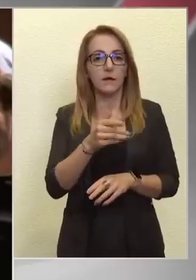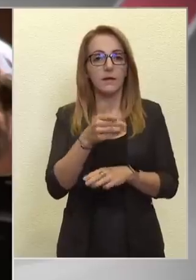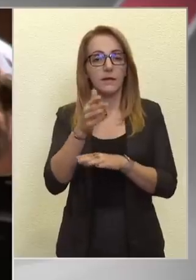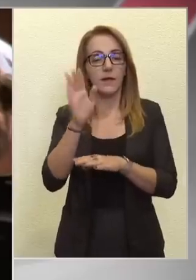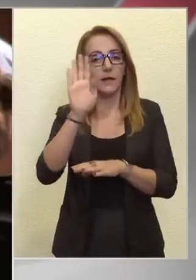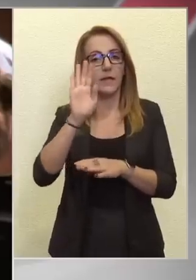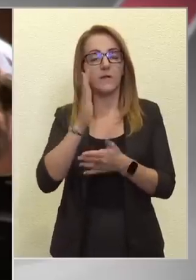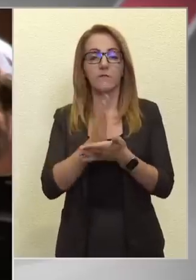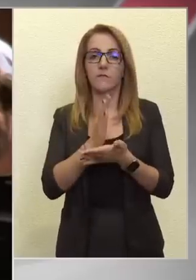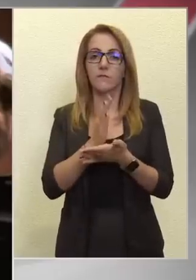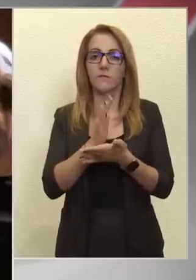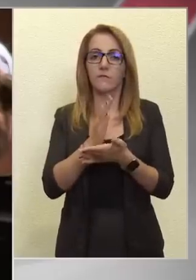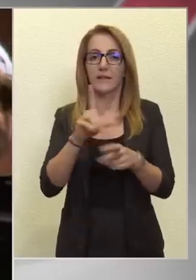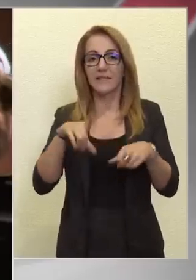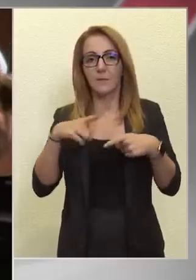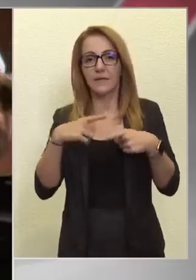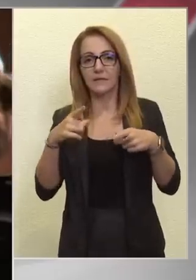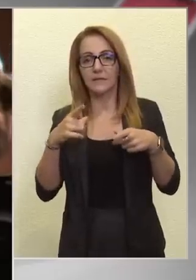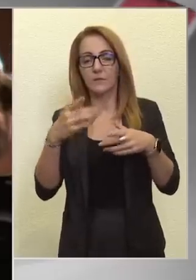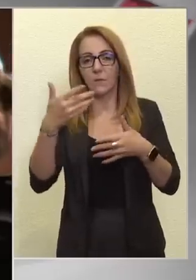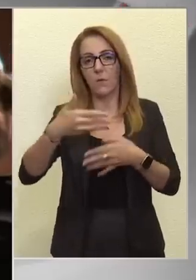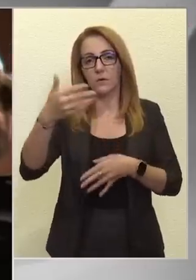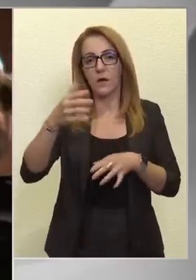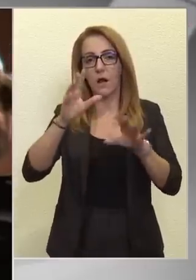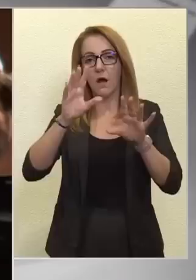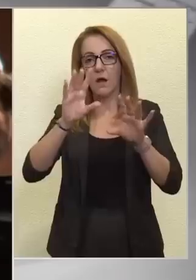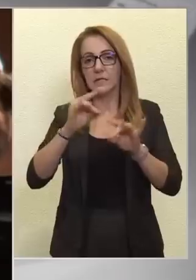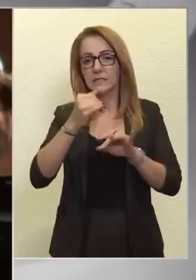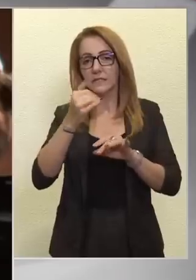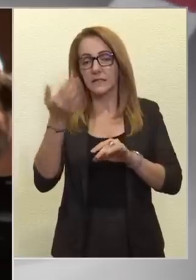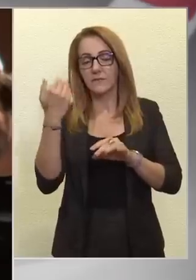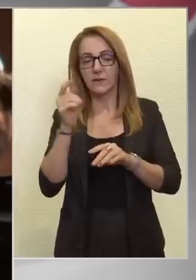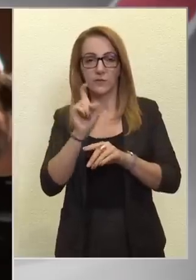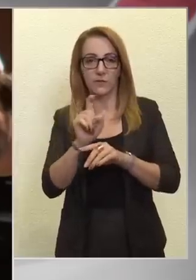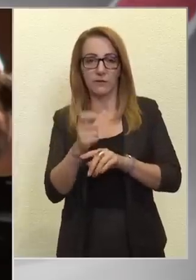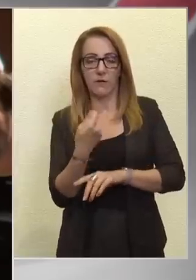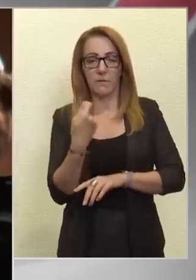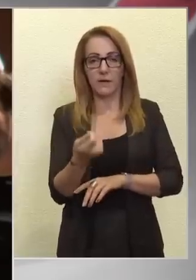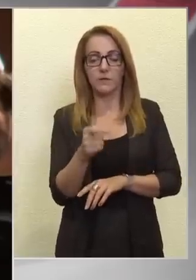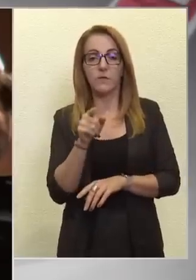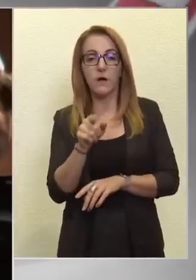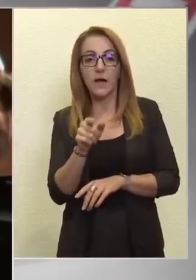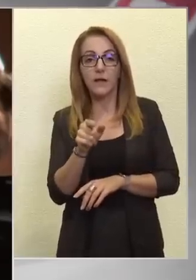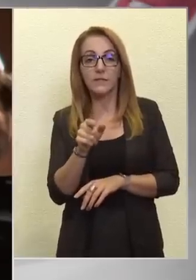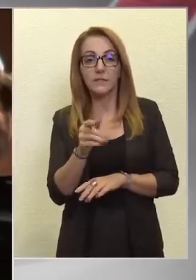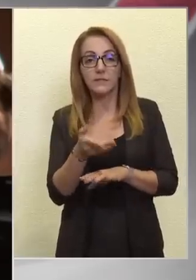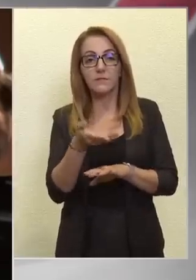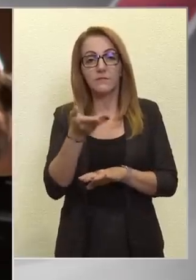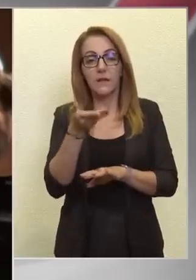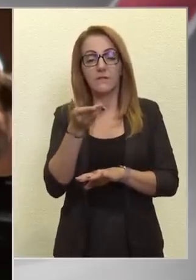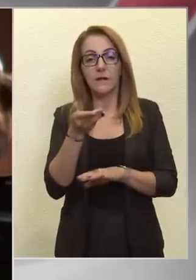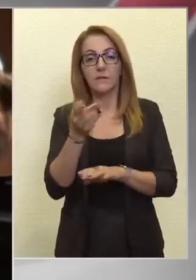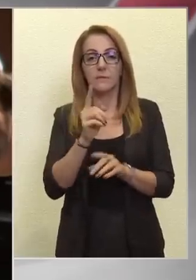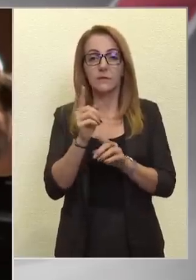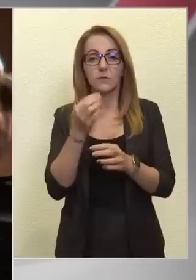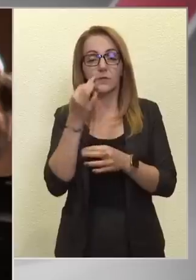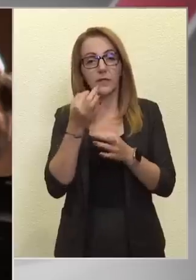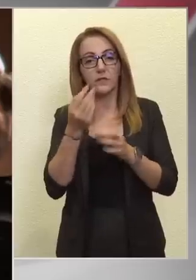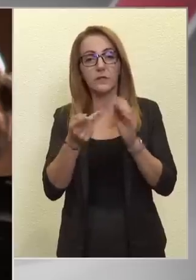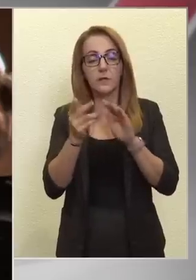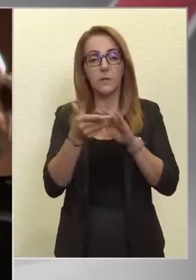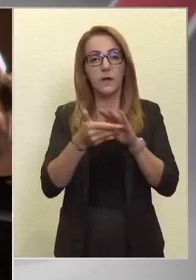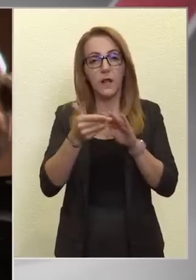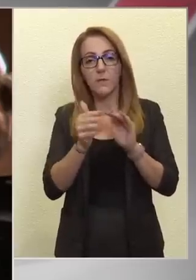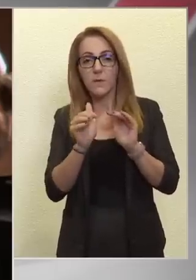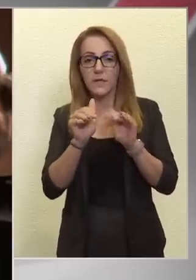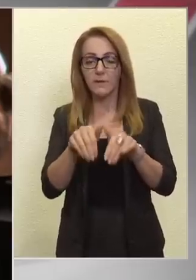egy nem létező oldalra vezet, egy tíz éves link van ott megadva, akkor ez felvet bizonyos kérdéseket arról, hogy szakmai alapon mennyire